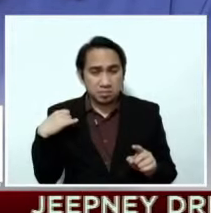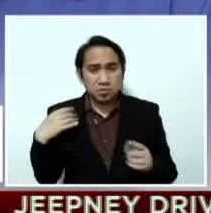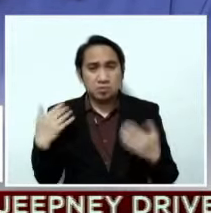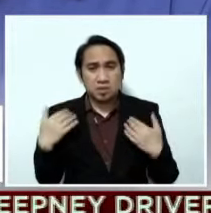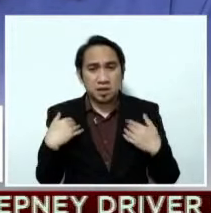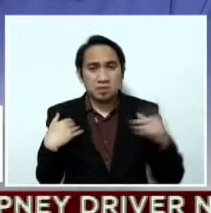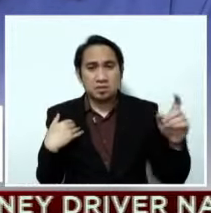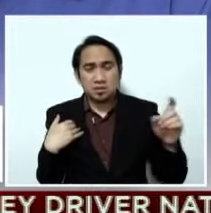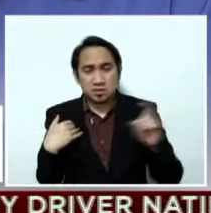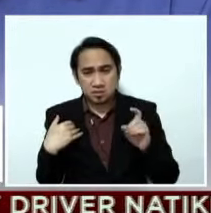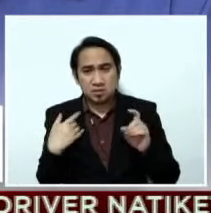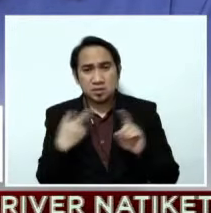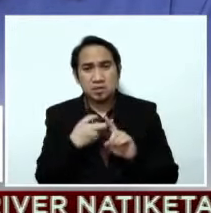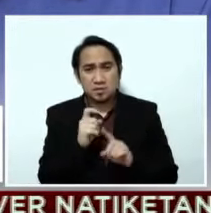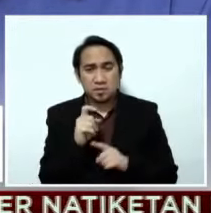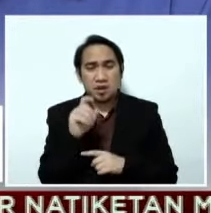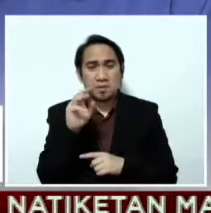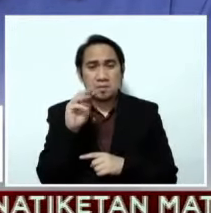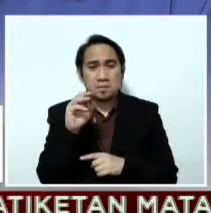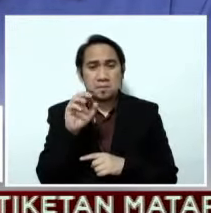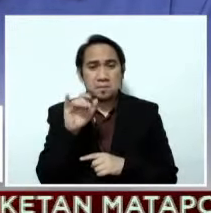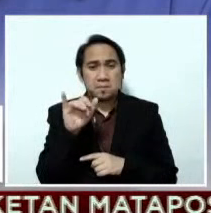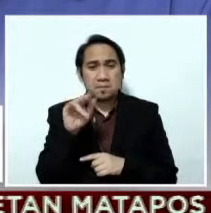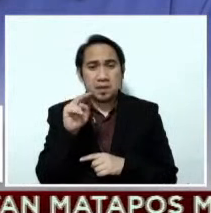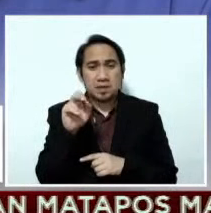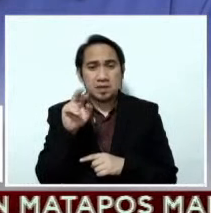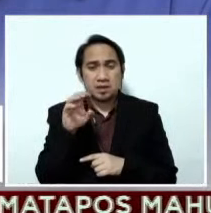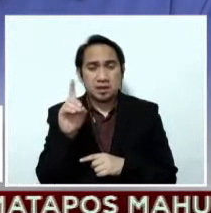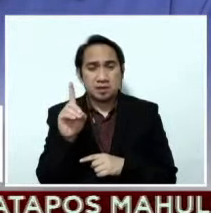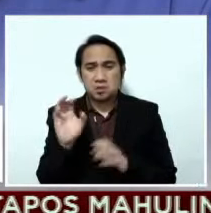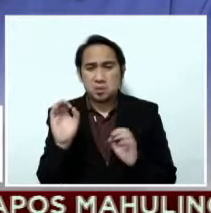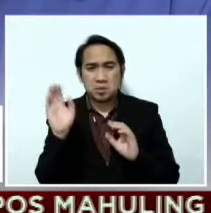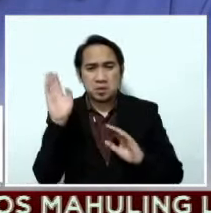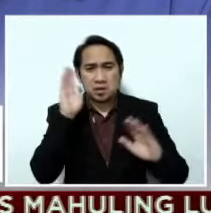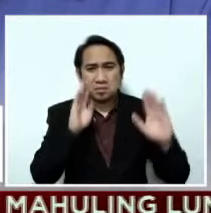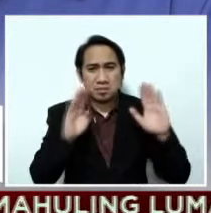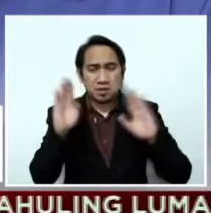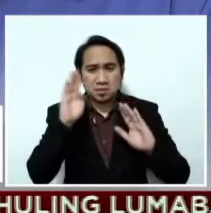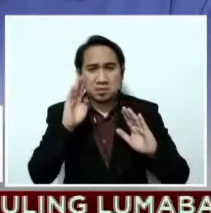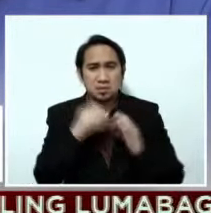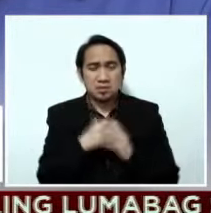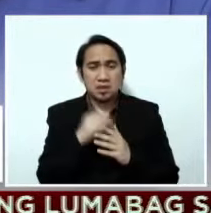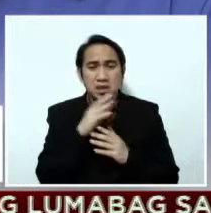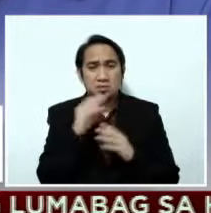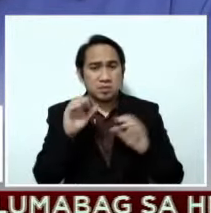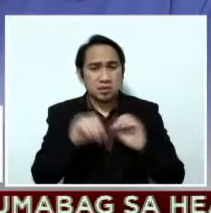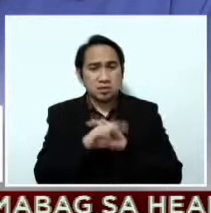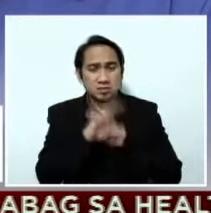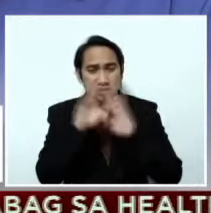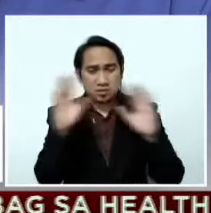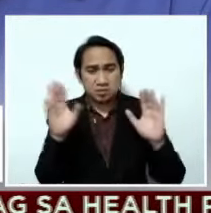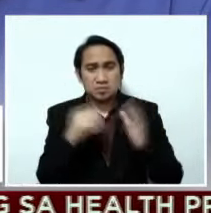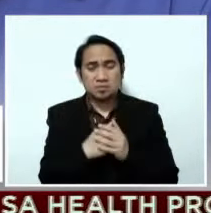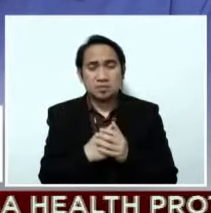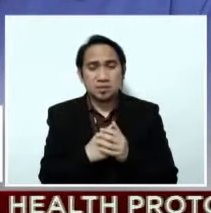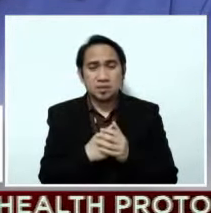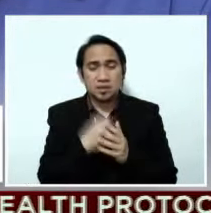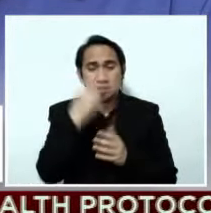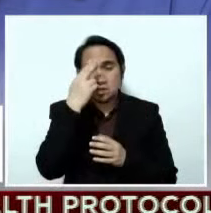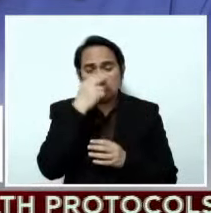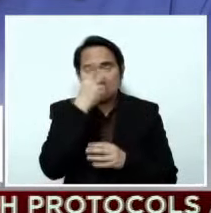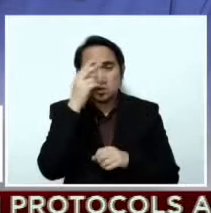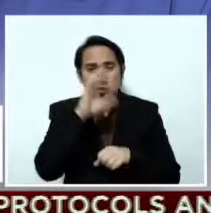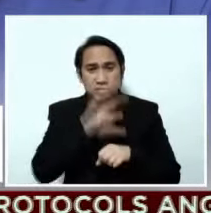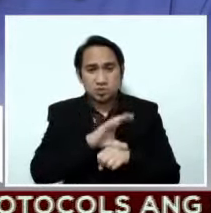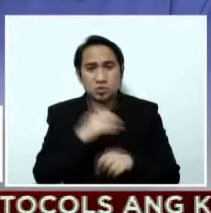tech galing si Secretary Maynard Guevara. Sabi niya, wala rin pong problema at lininaw na na ang saan ng simbahang katoliko